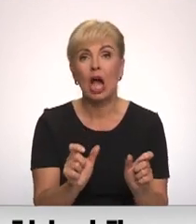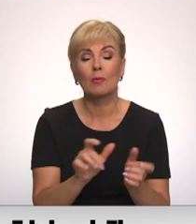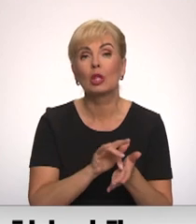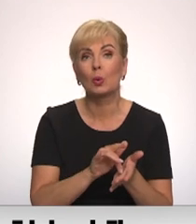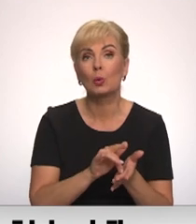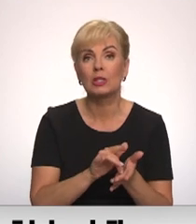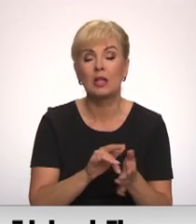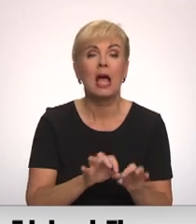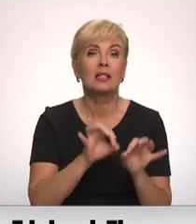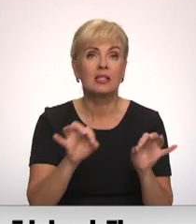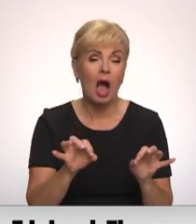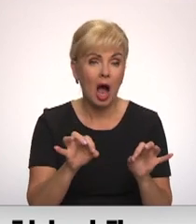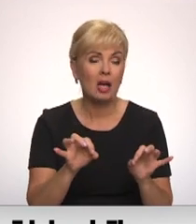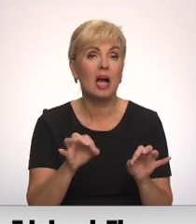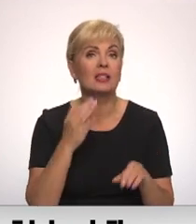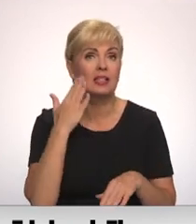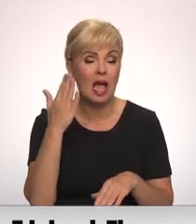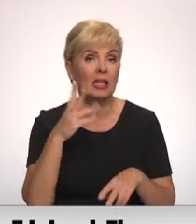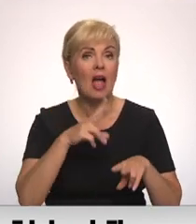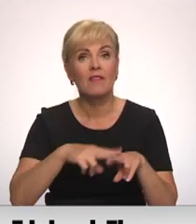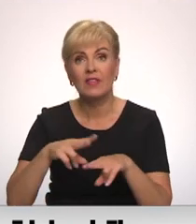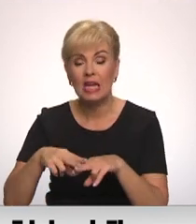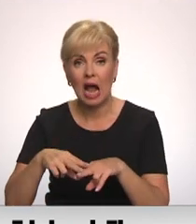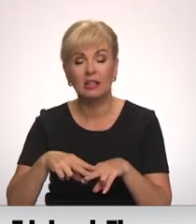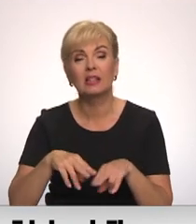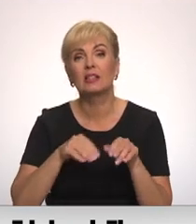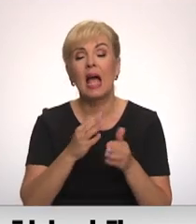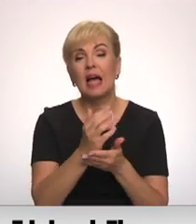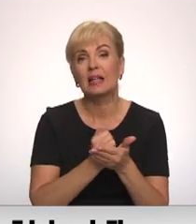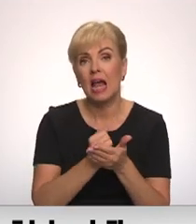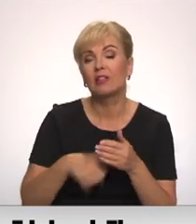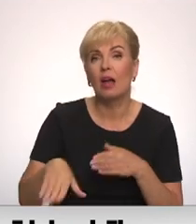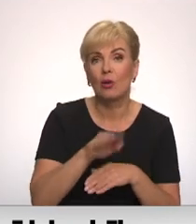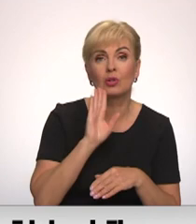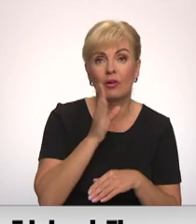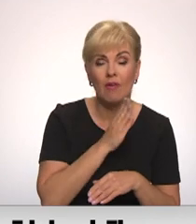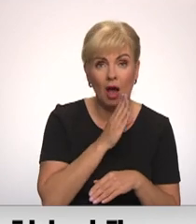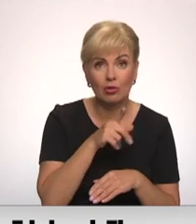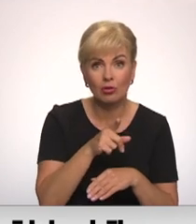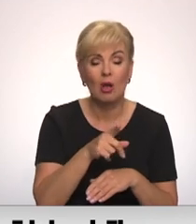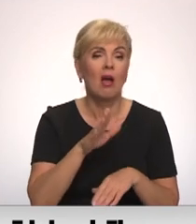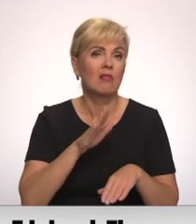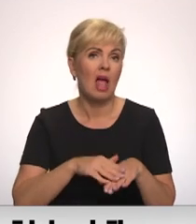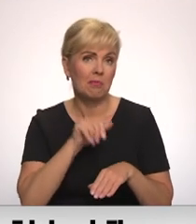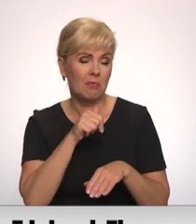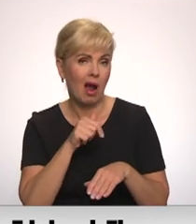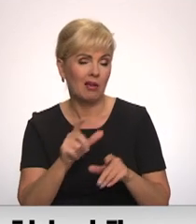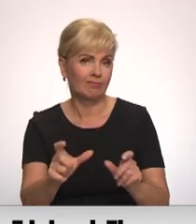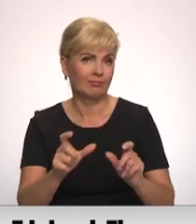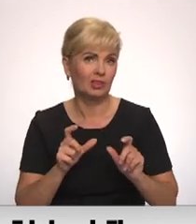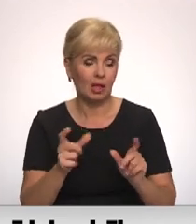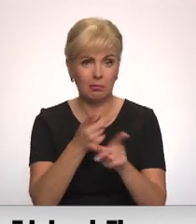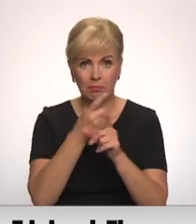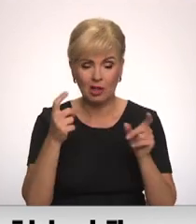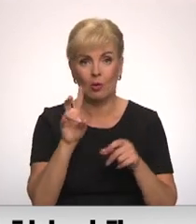sezona sākusies cerīgi. Vietas esot rezervētas jau visai vasarai. Cerība atgūties gan sagrāvis mājā saņemtais paziņojums